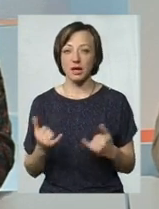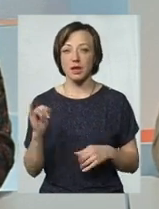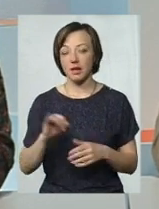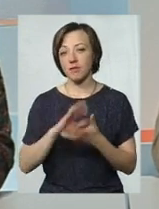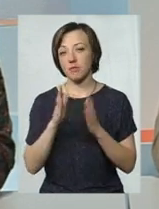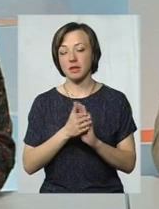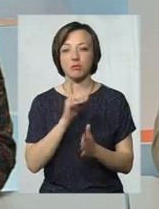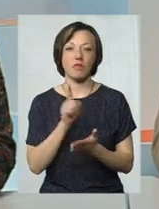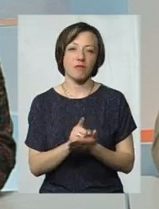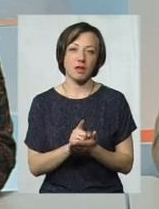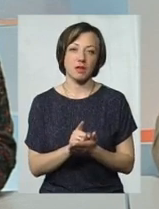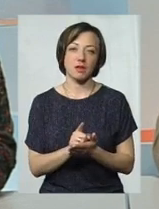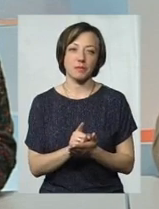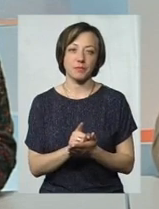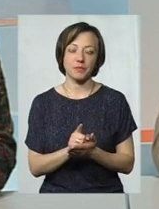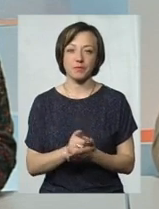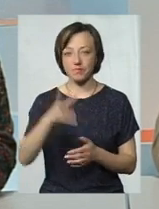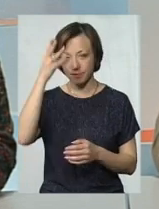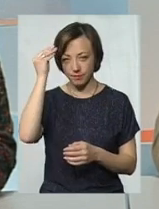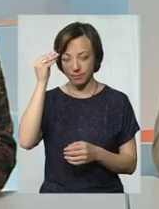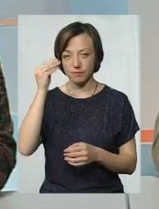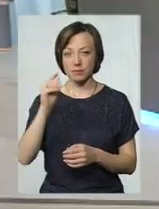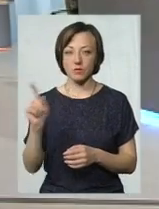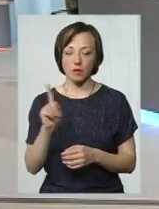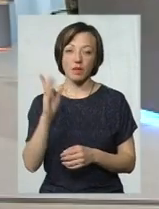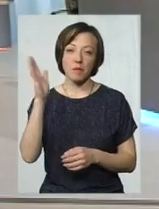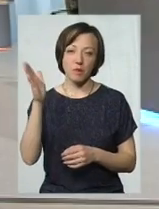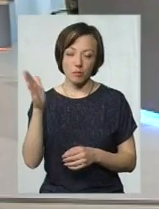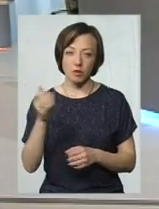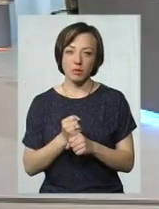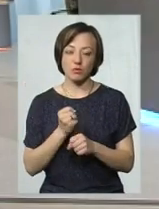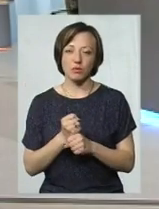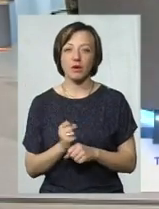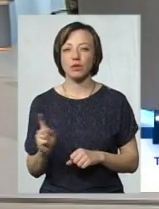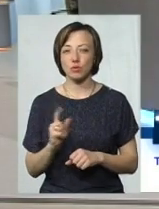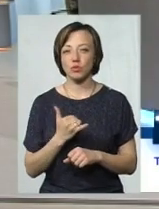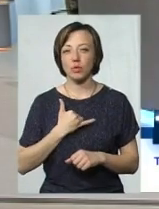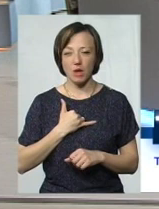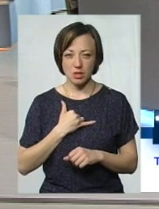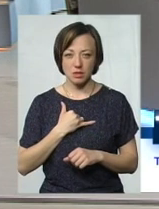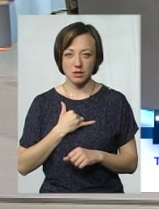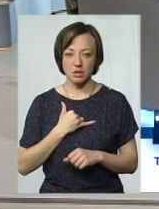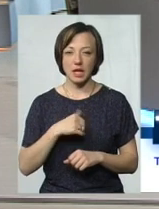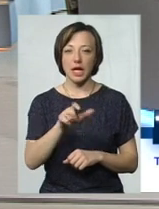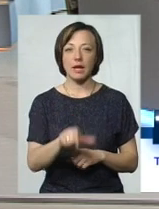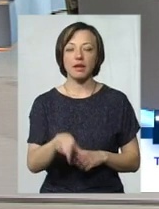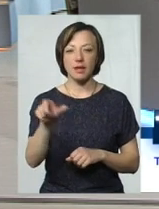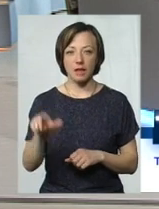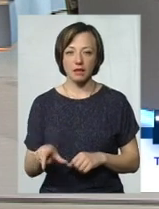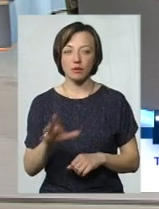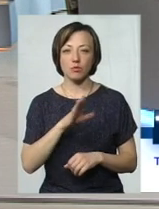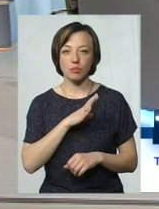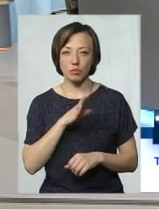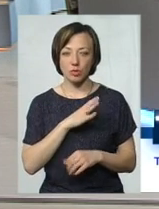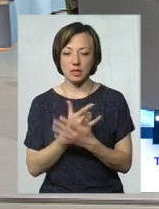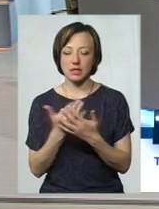ми повинні вже винести з цього якісь уроки і на майбутнє працювати над тим, щоб у нас клієнти були